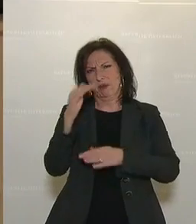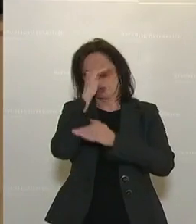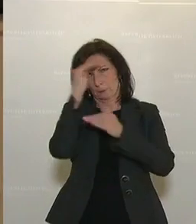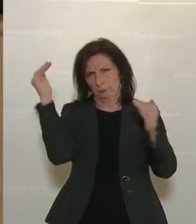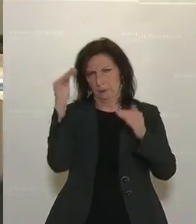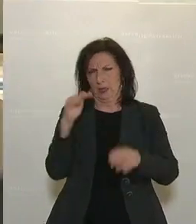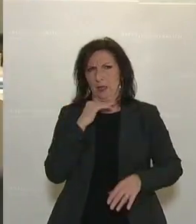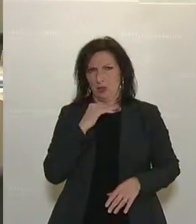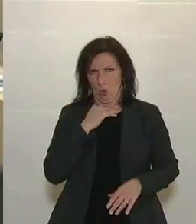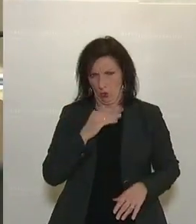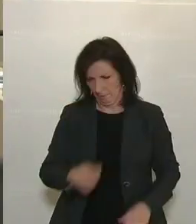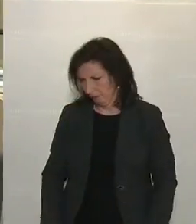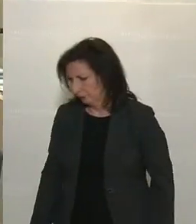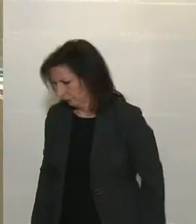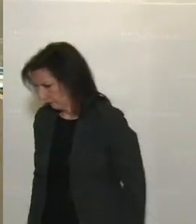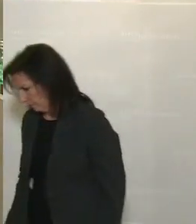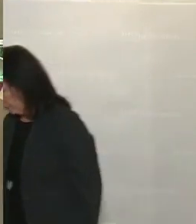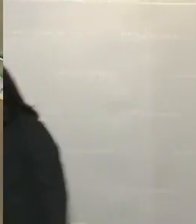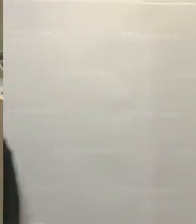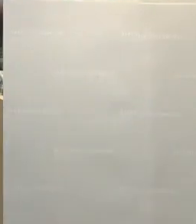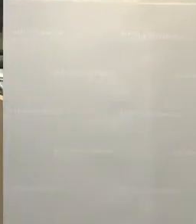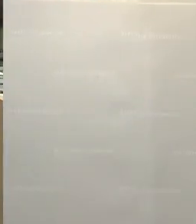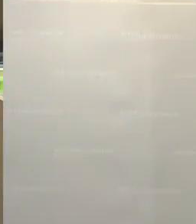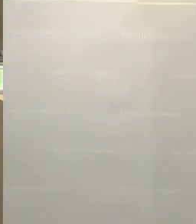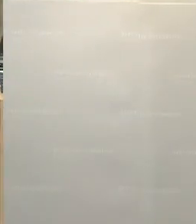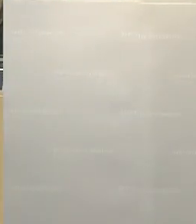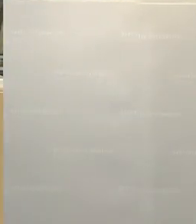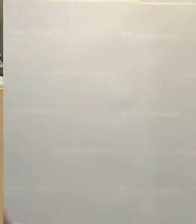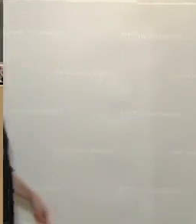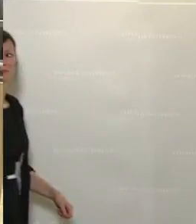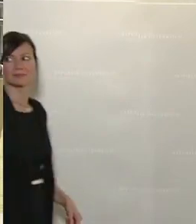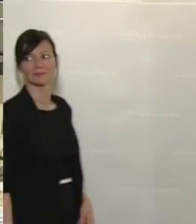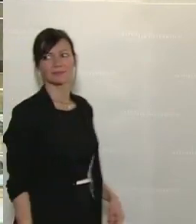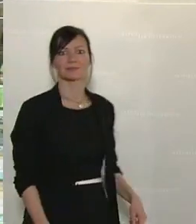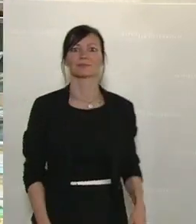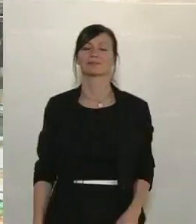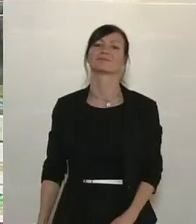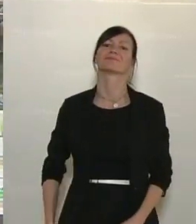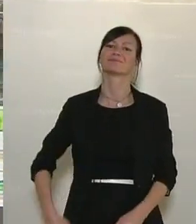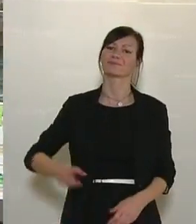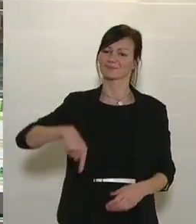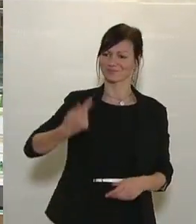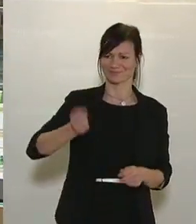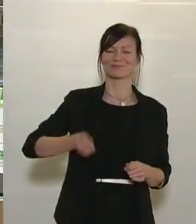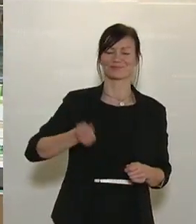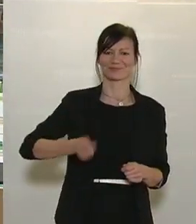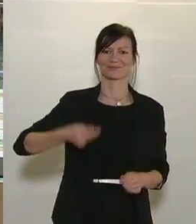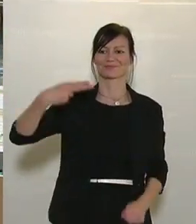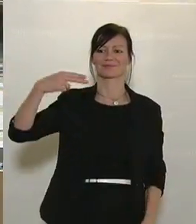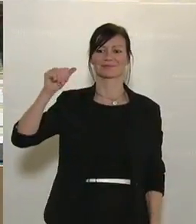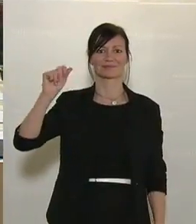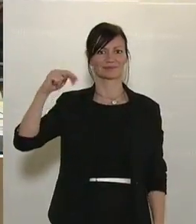Wir sind mitten in der Debatte zur Dringlichen Anfrage der FPÖ an den Bundeskanzler zum dritten Lockdown, in dessen Rahmen auch die FPÖ einen